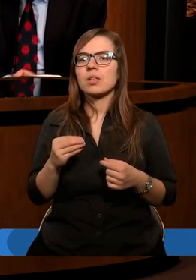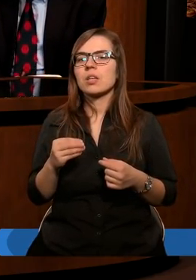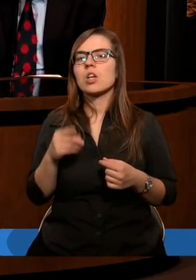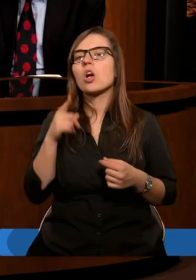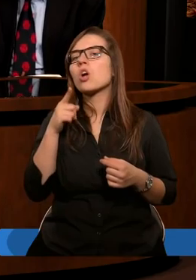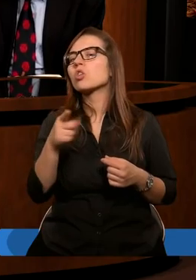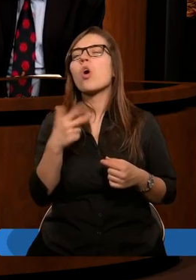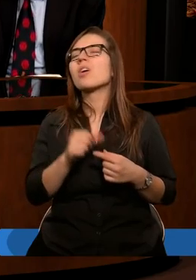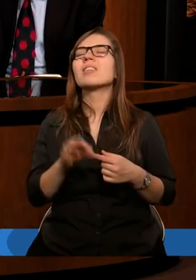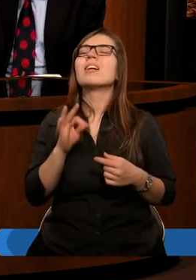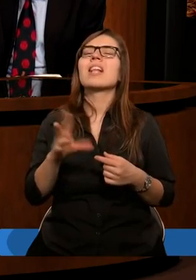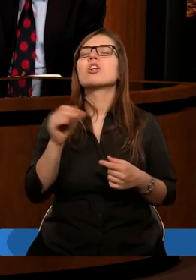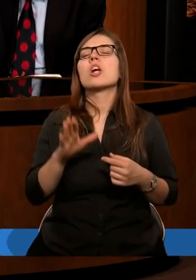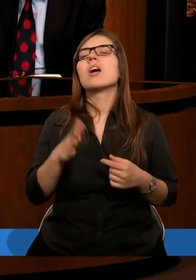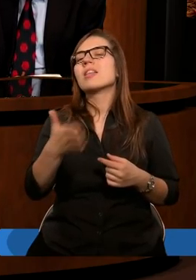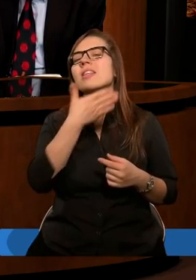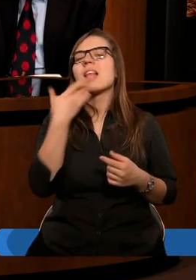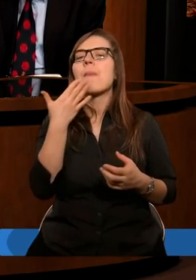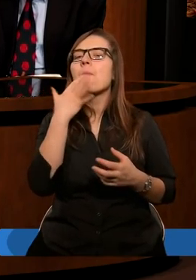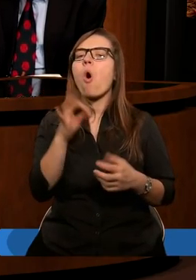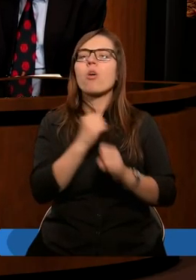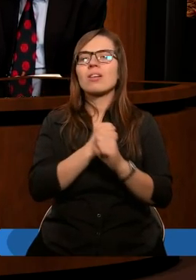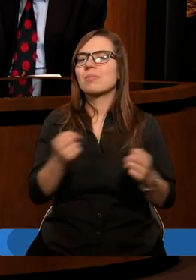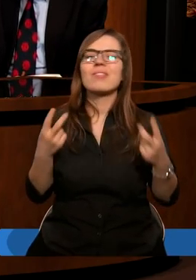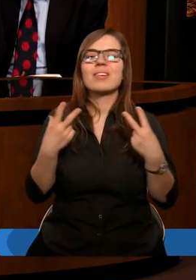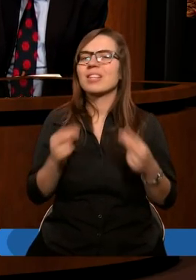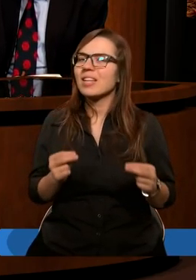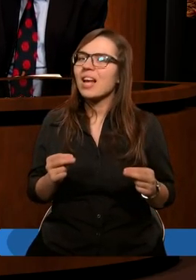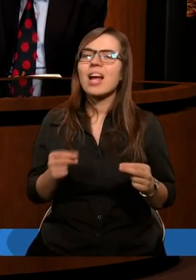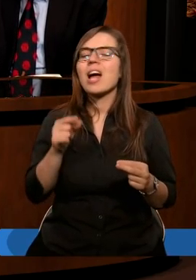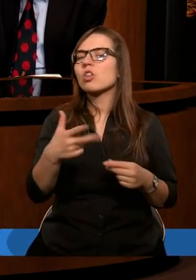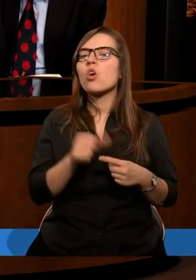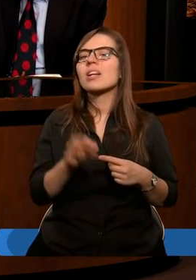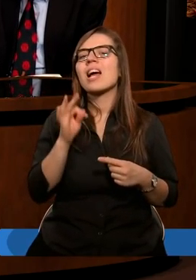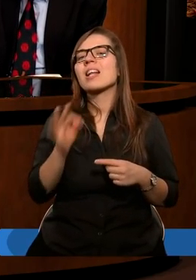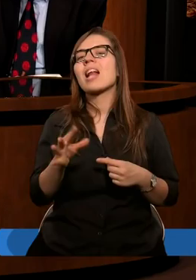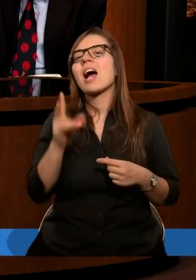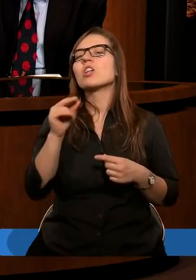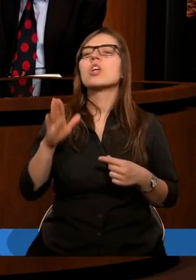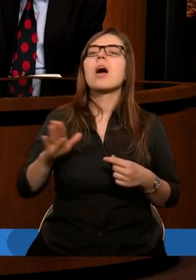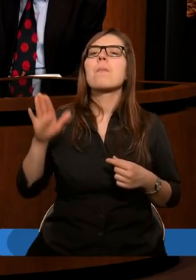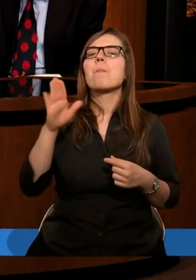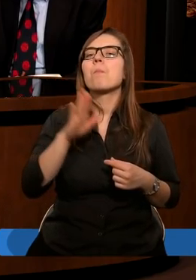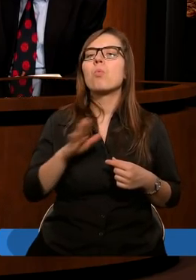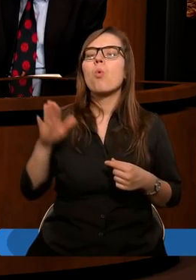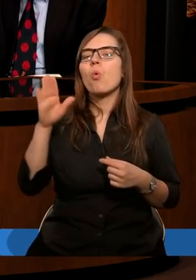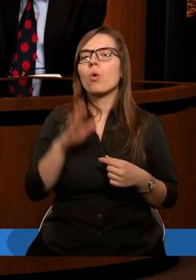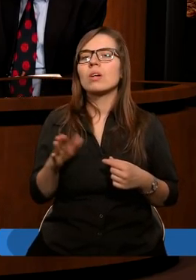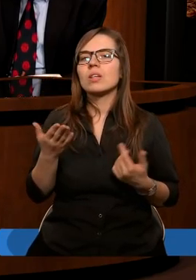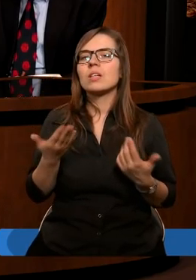to nie jest tak, że tu w ogóle nie ma mowy o zbawieniu. To nie jest tak, że Pan Bóg